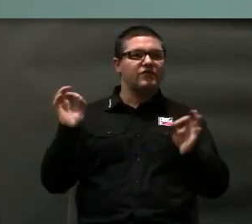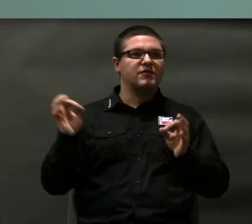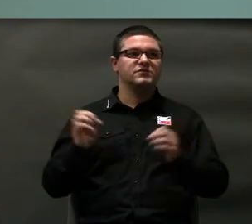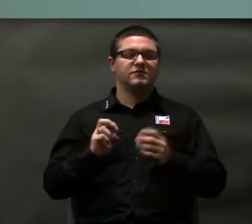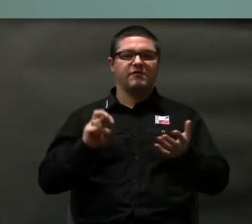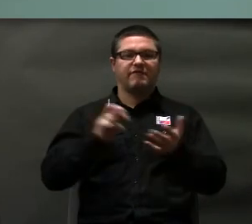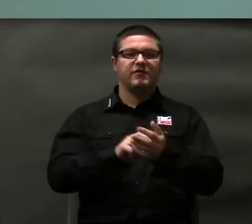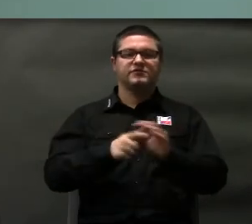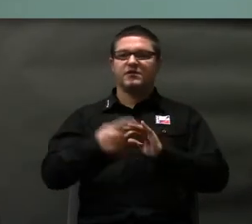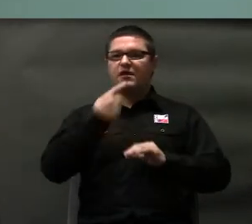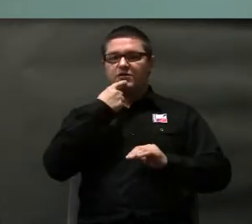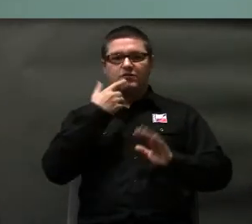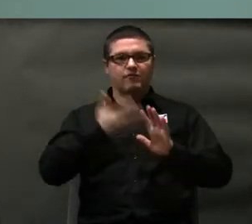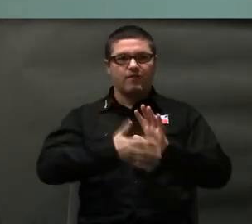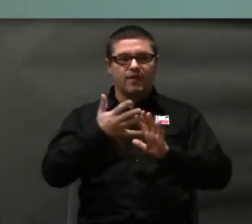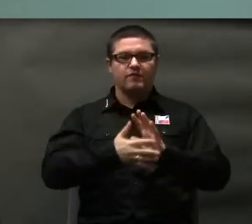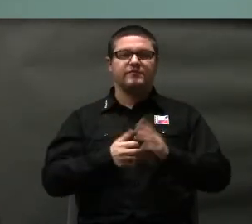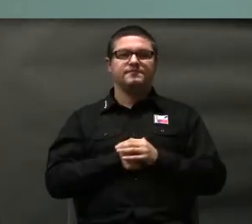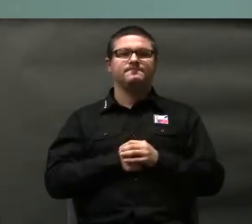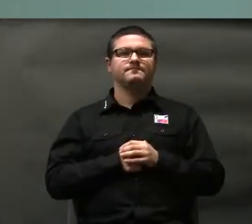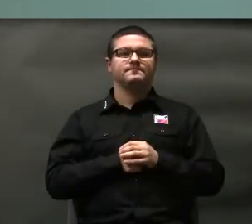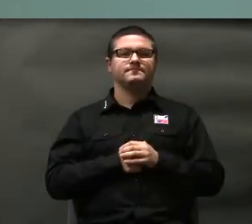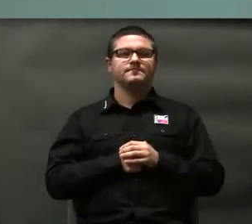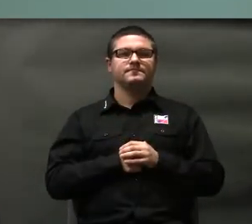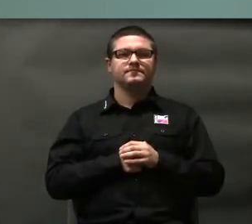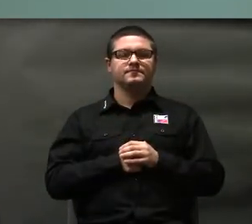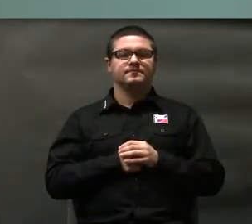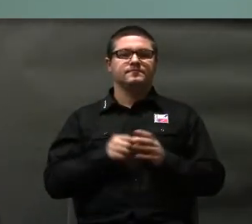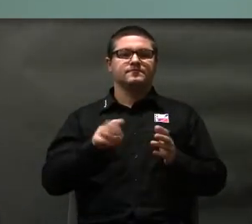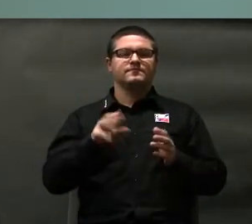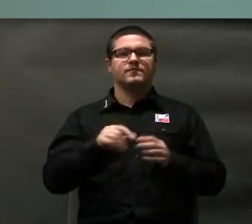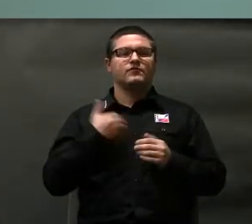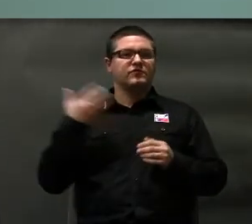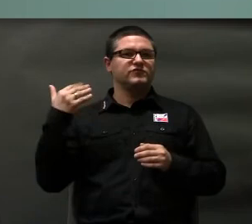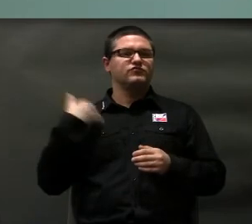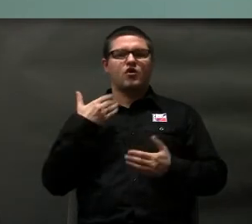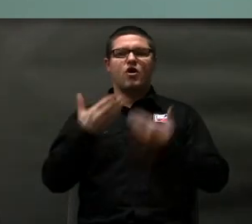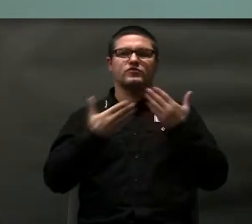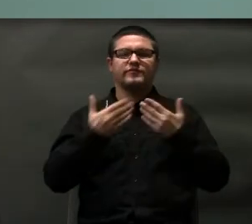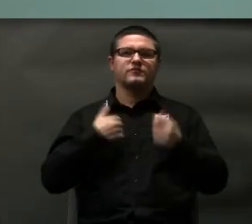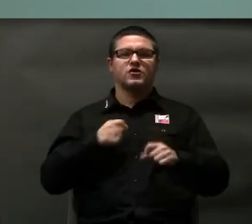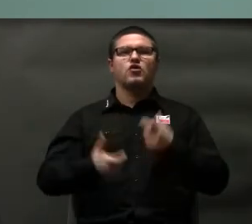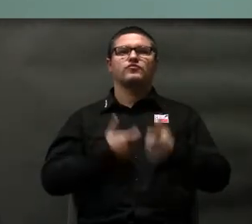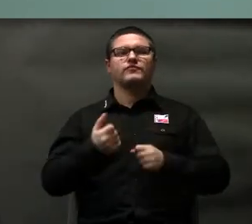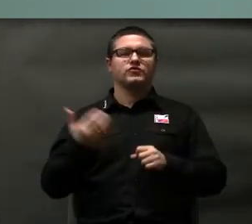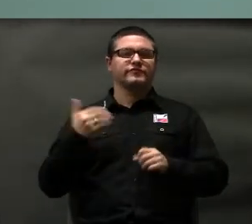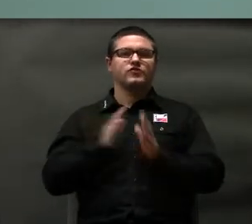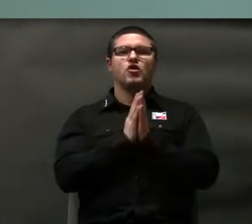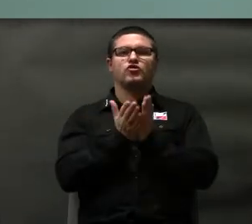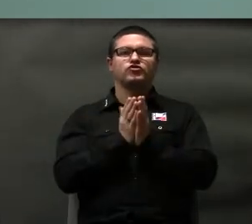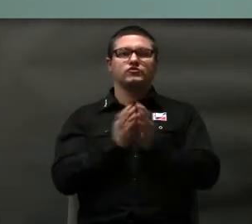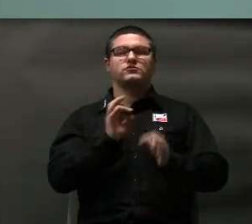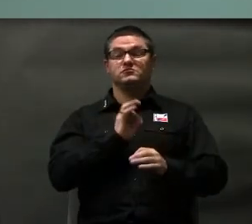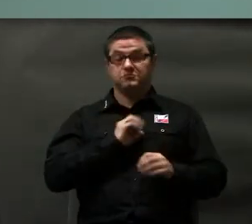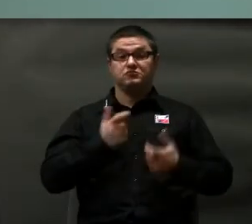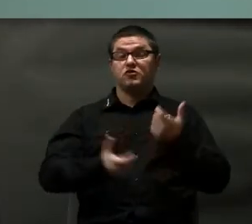dostępne w języku migowym. Czyli tak jak tutaj była już wcześniej o mowa, tak robimy książkę. Super,